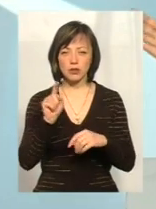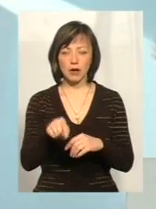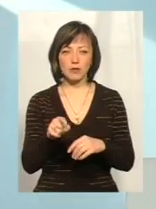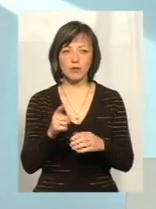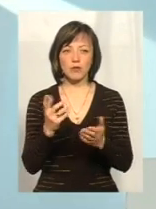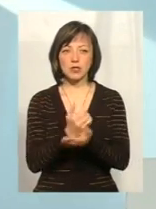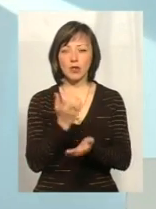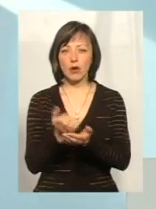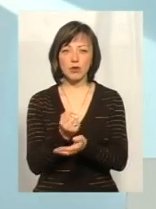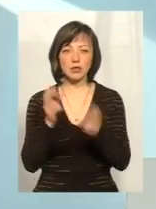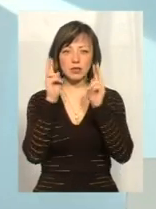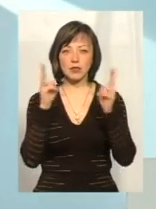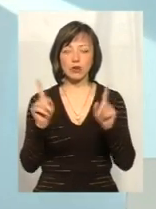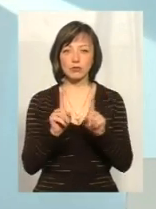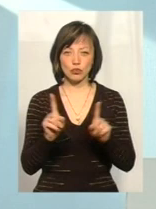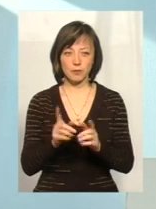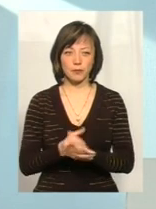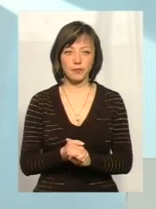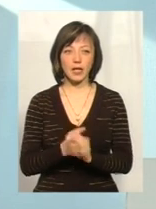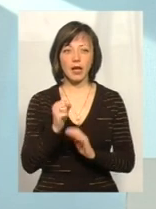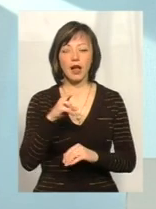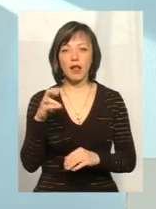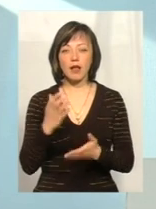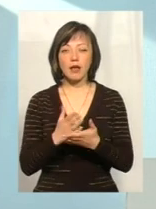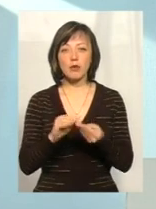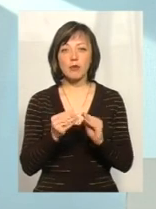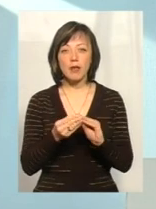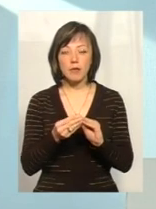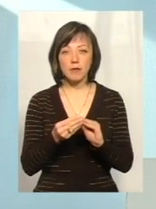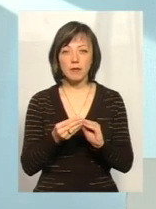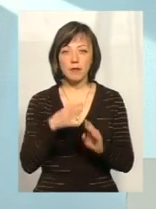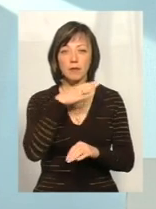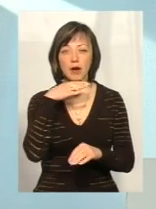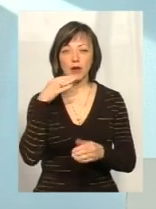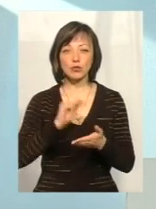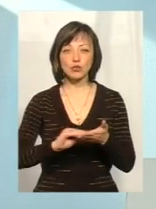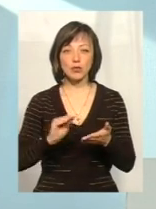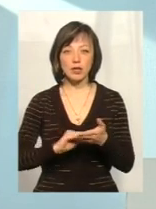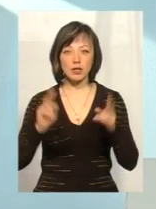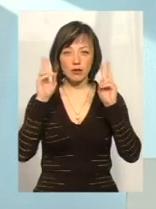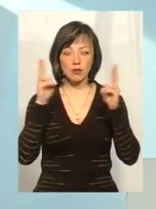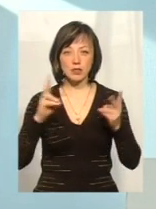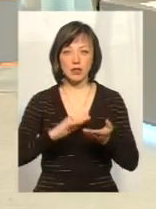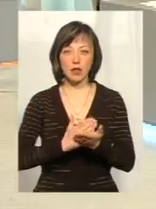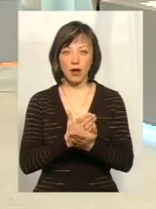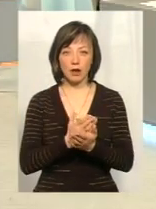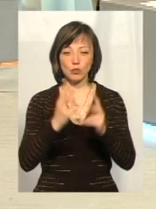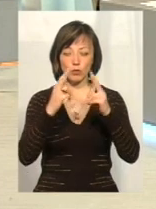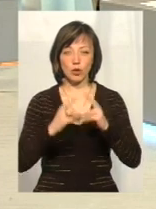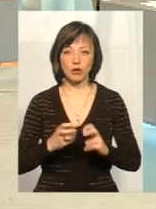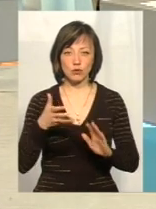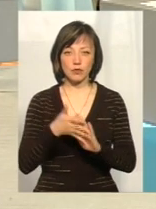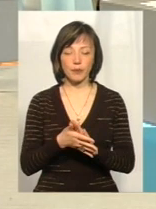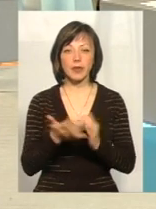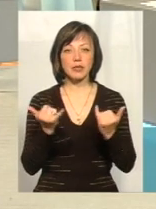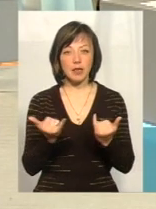познаходили прямо не знаю що. Але є проблема в тому, що багато журналістів не вміють їх якісно проаналізувати. От про